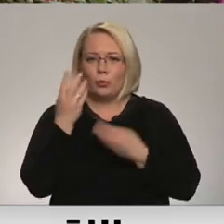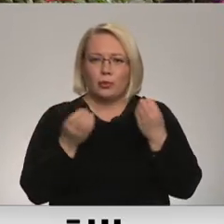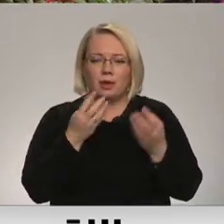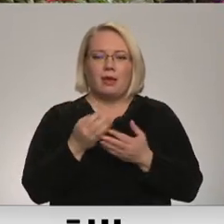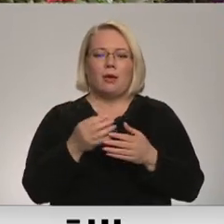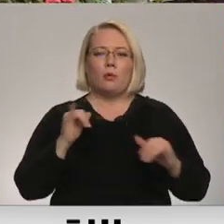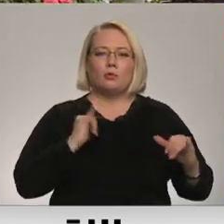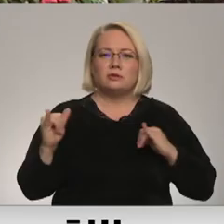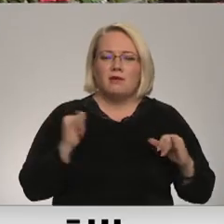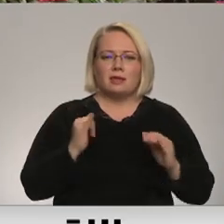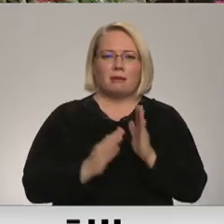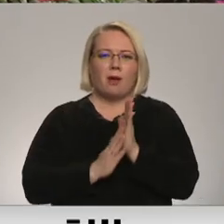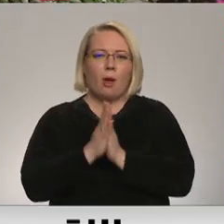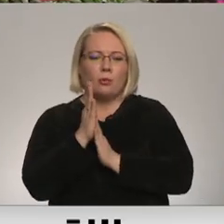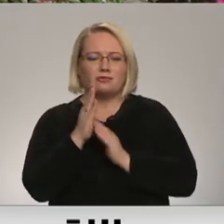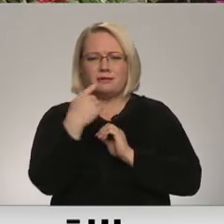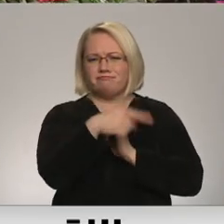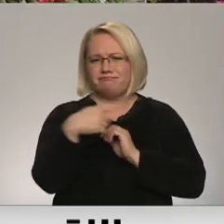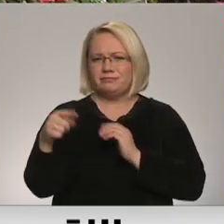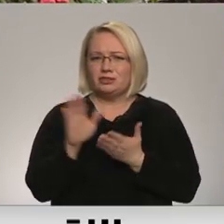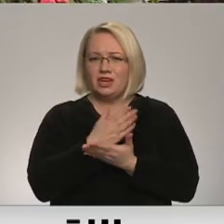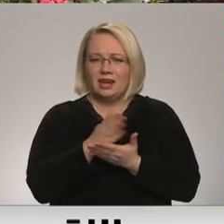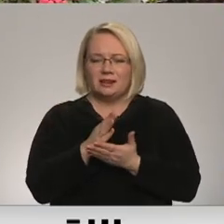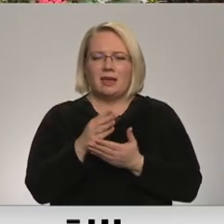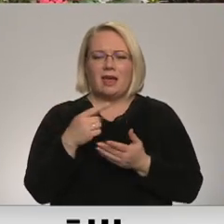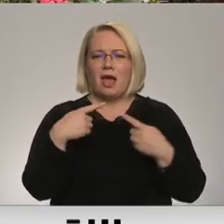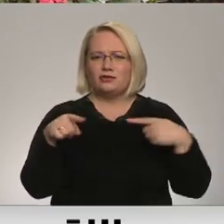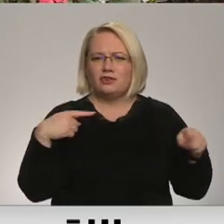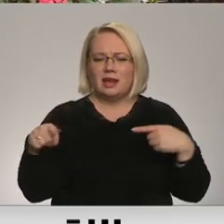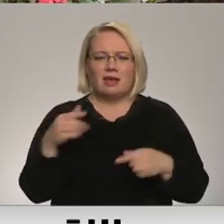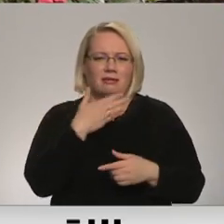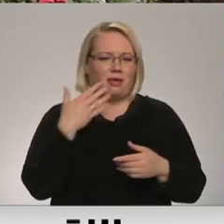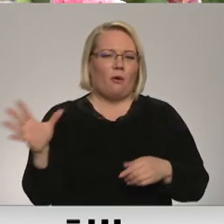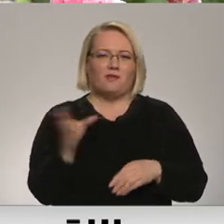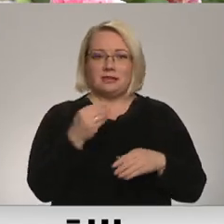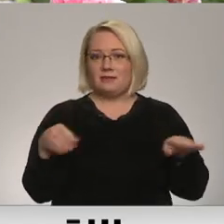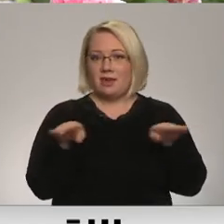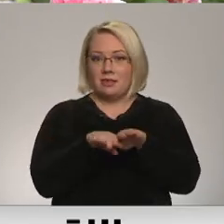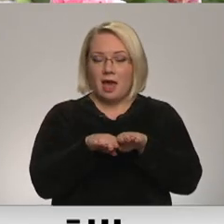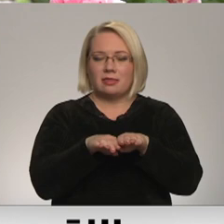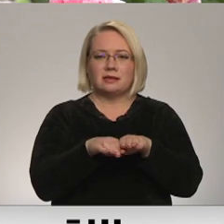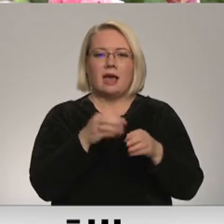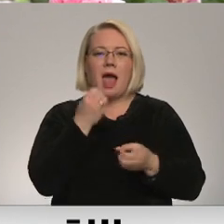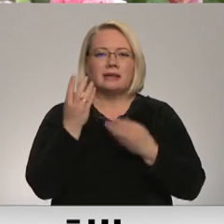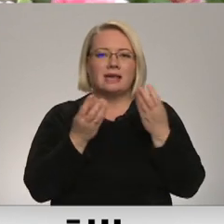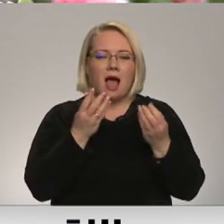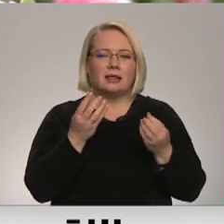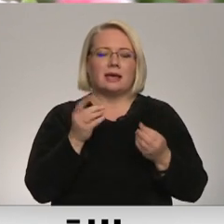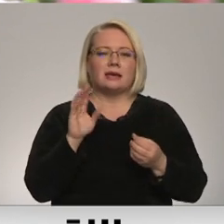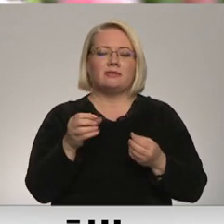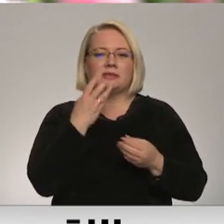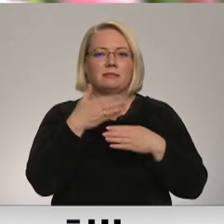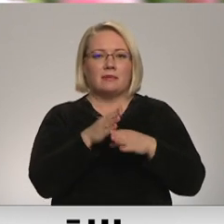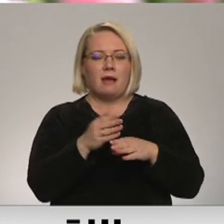uzvedības, pēc augšanas. Katrs šķirnē ir atšķirīga. Nav visas vienādas. Atcālīs pēc ziediešanas laika iede